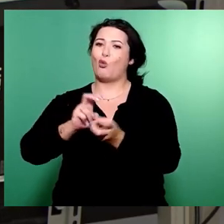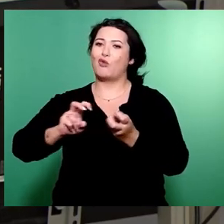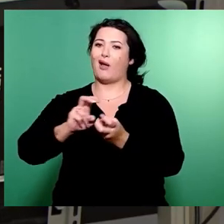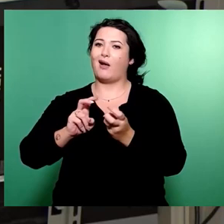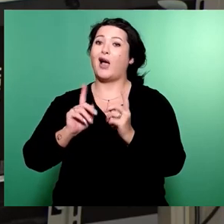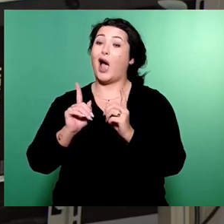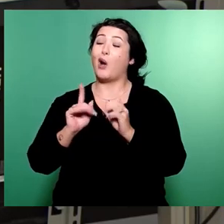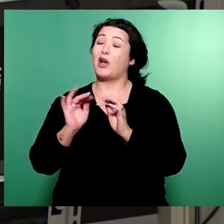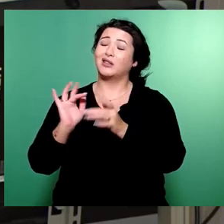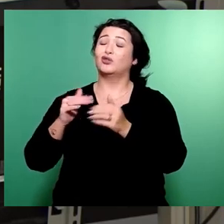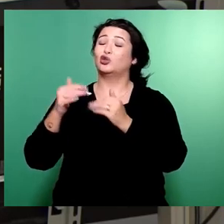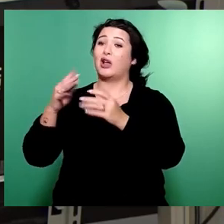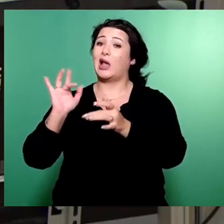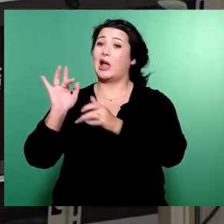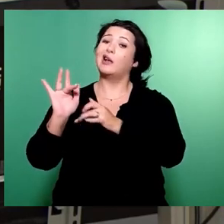noch.